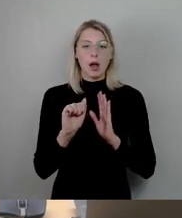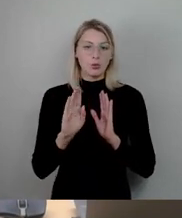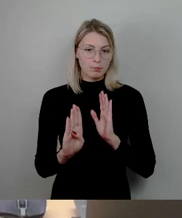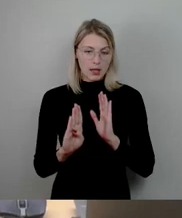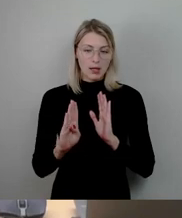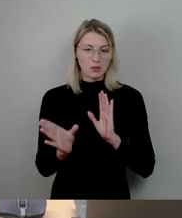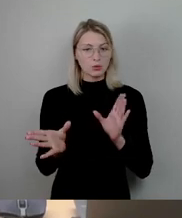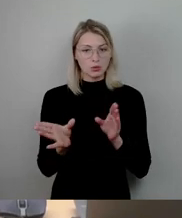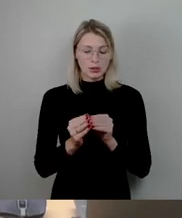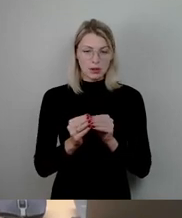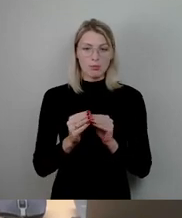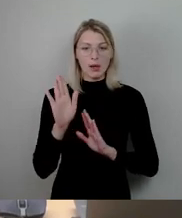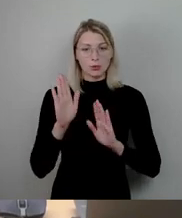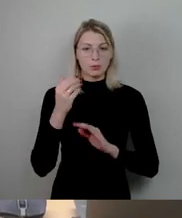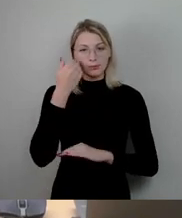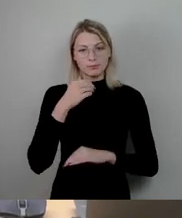Ich bitte um das Stimmezeichen.